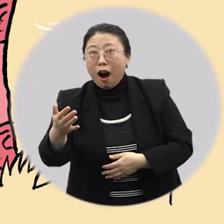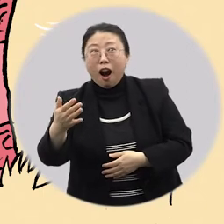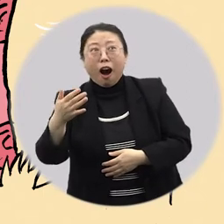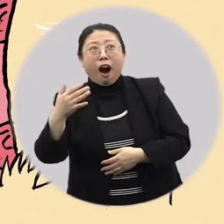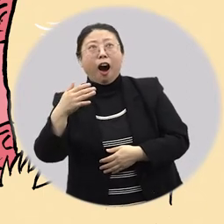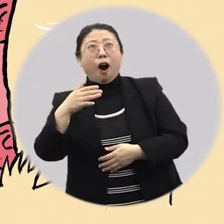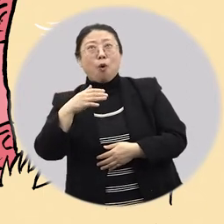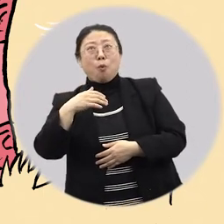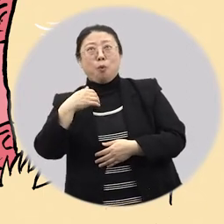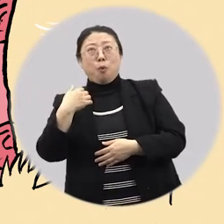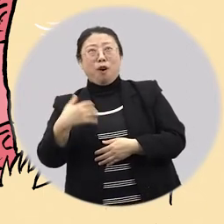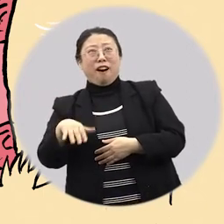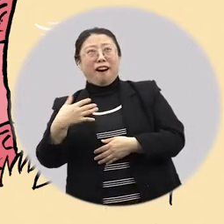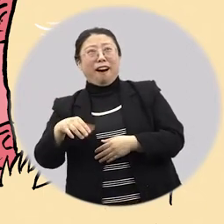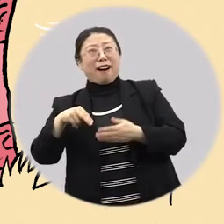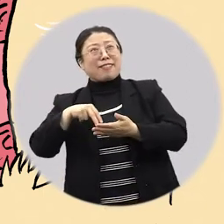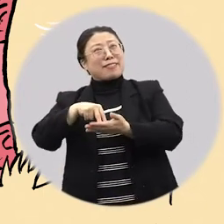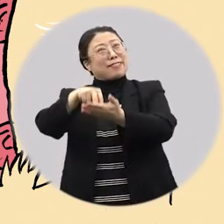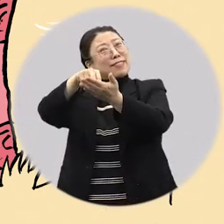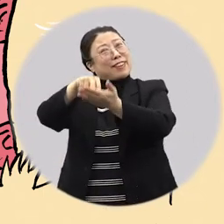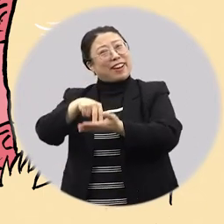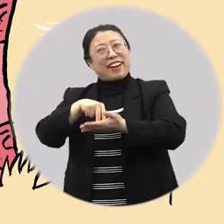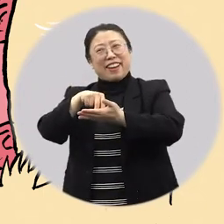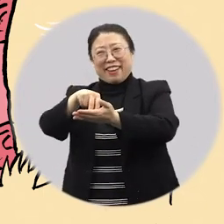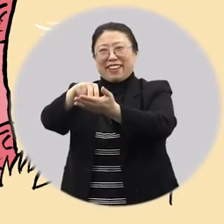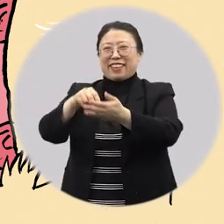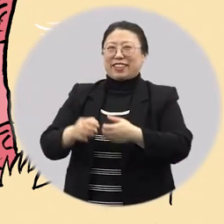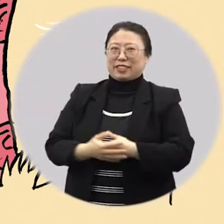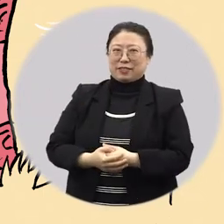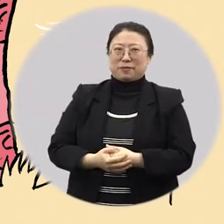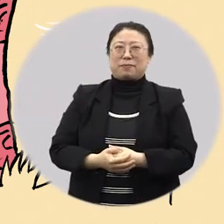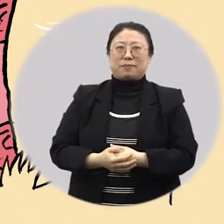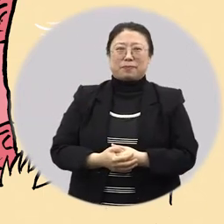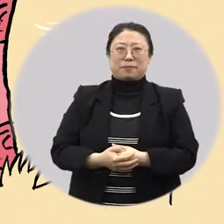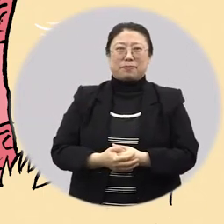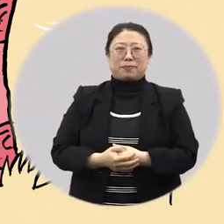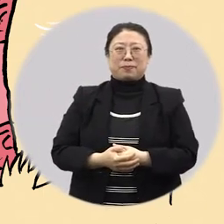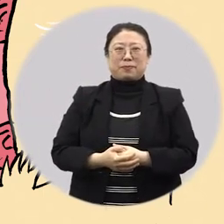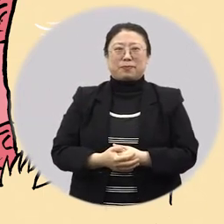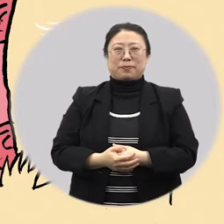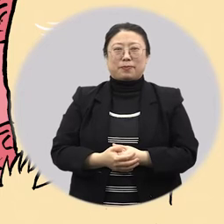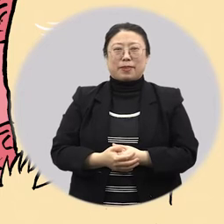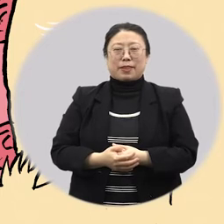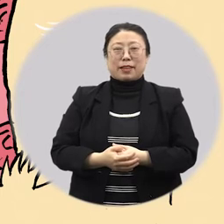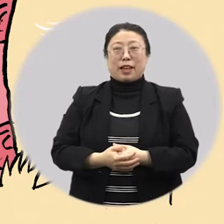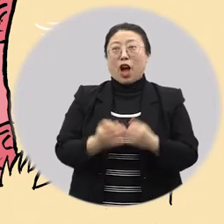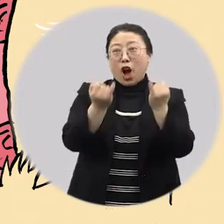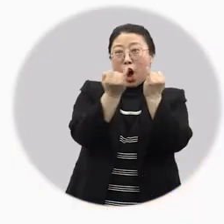여자들이 어디를 가는 걸까요? 우와, 그네를 타러 갔네요.